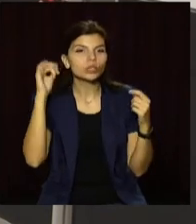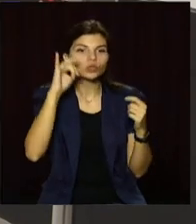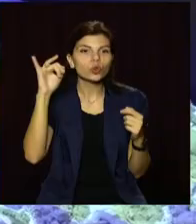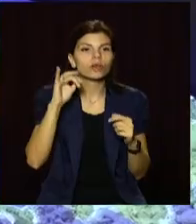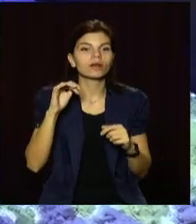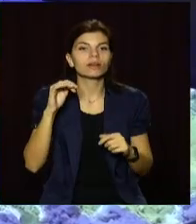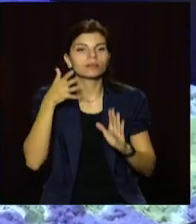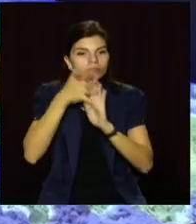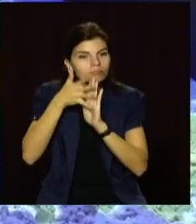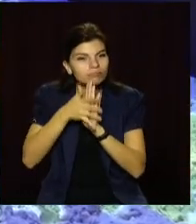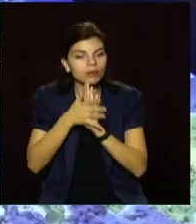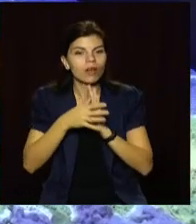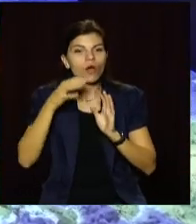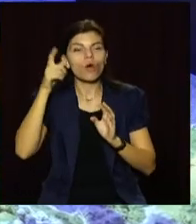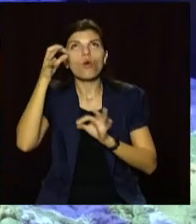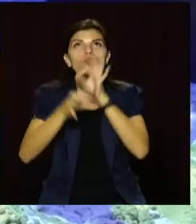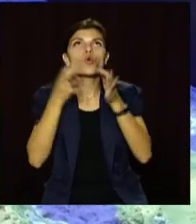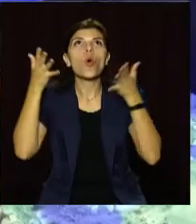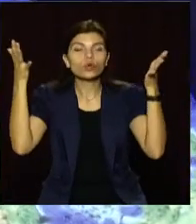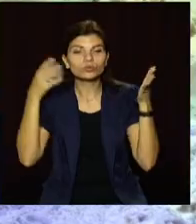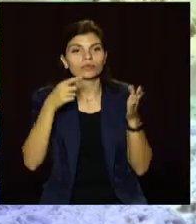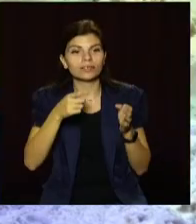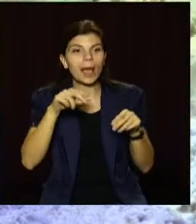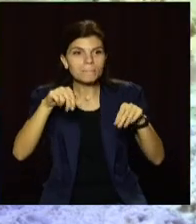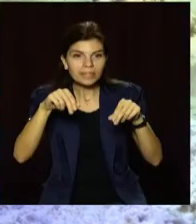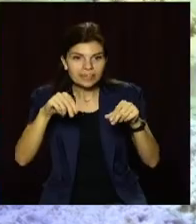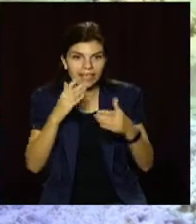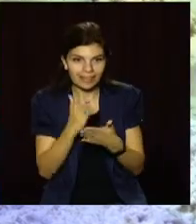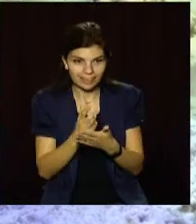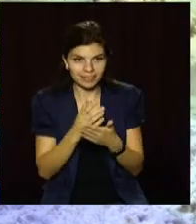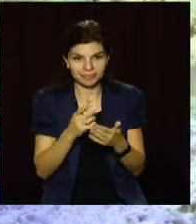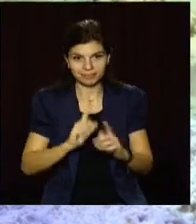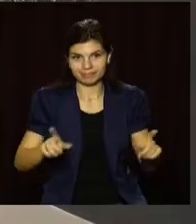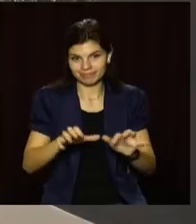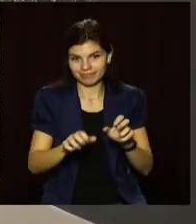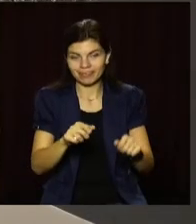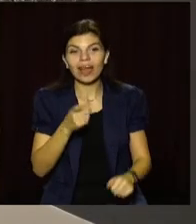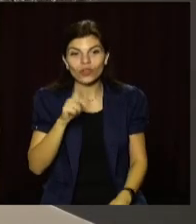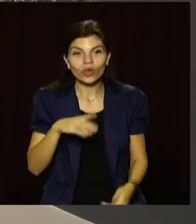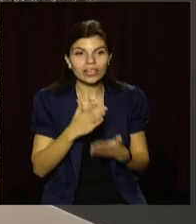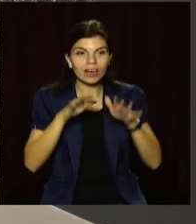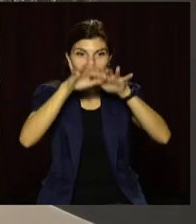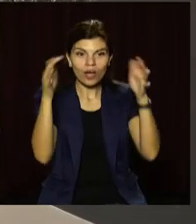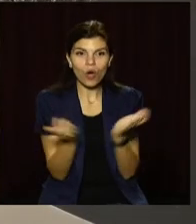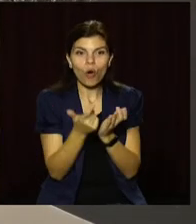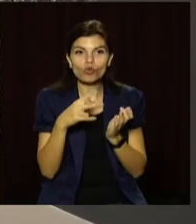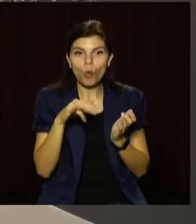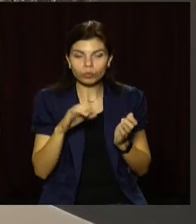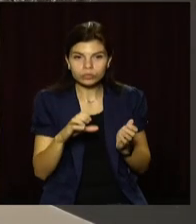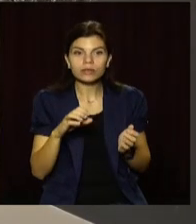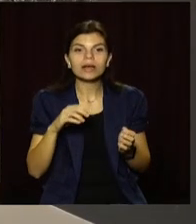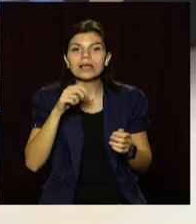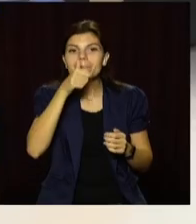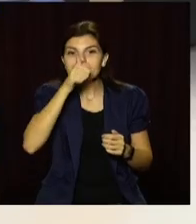вивчення астрономії та дослідження космосу, проекційну пісочницю з кінетичним піском. Також є глобус, створений за реальними картами